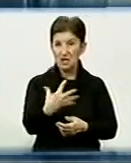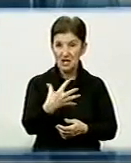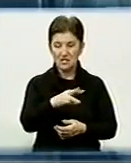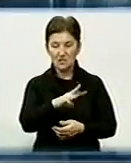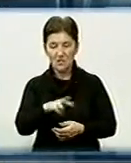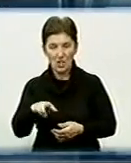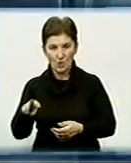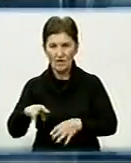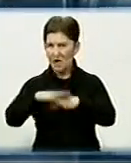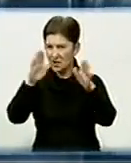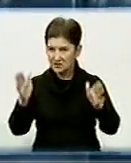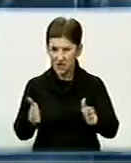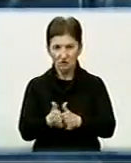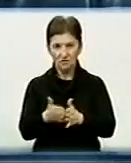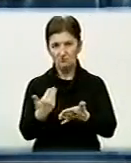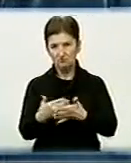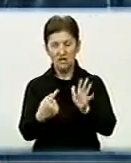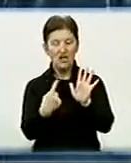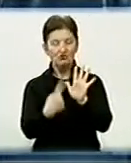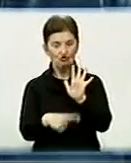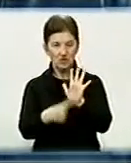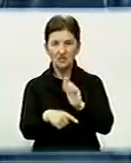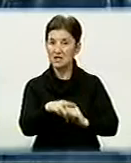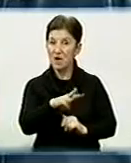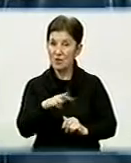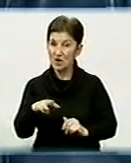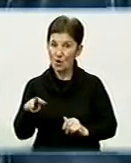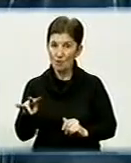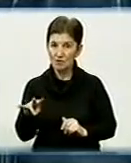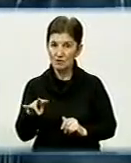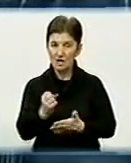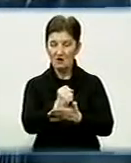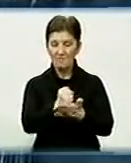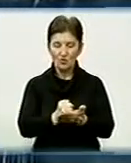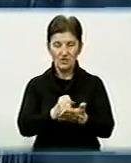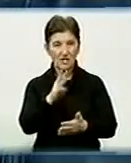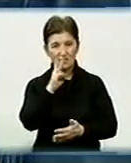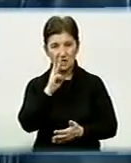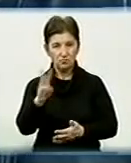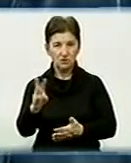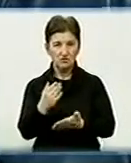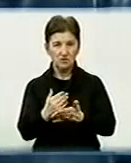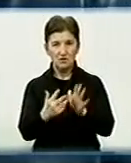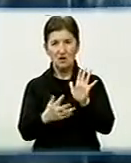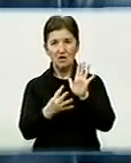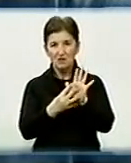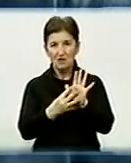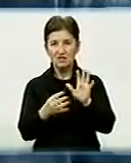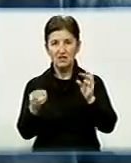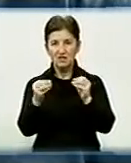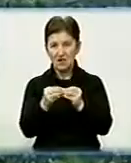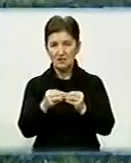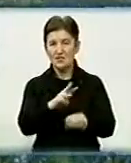загальні затрати близько 60 мільйонів гривень. З них фонд зарплати приблизно 9-10 мільйонів